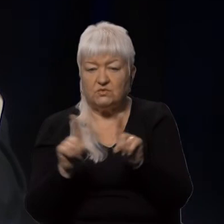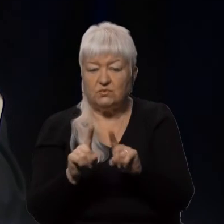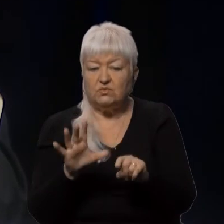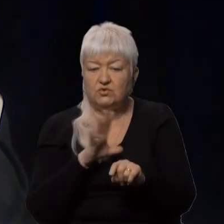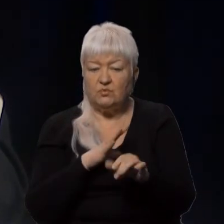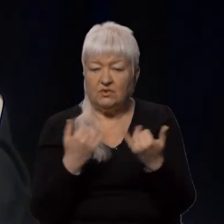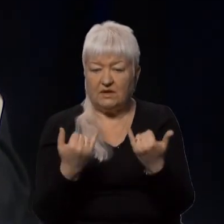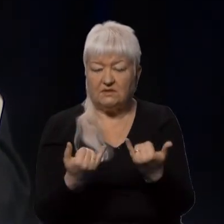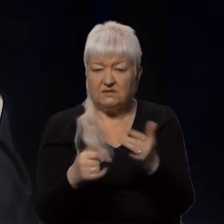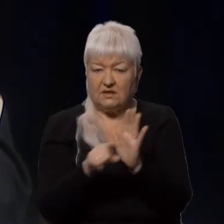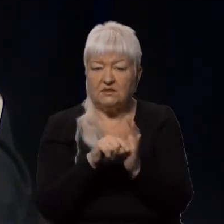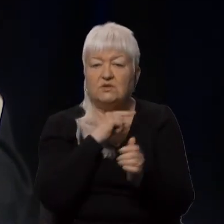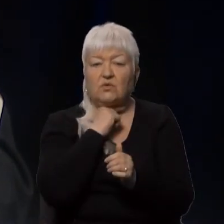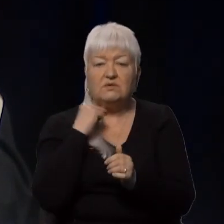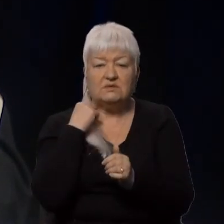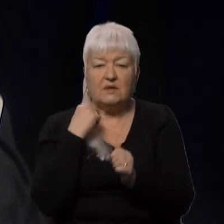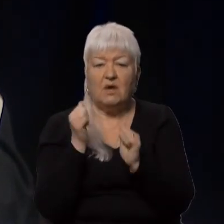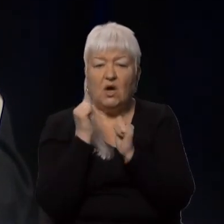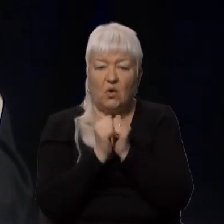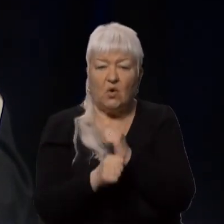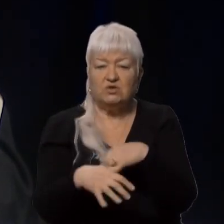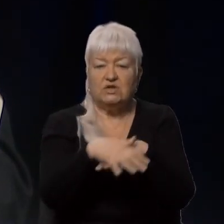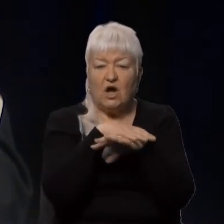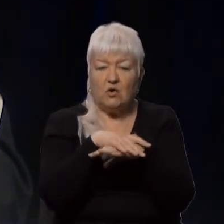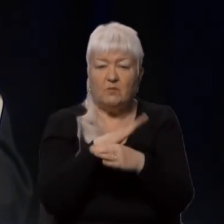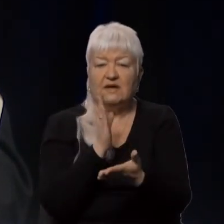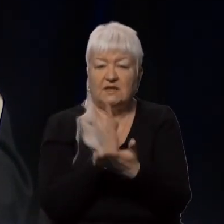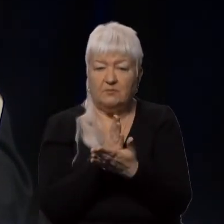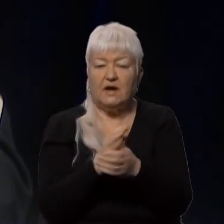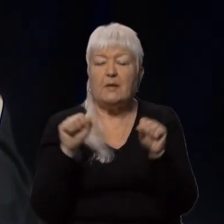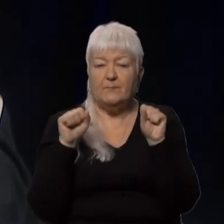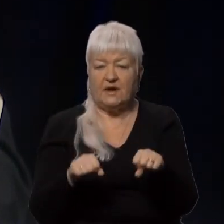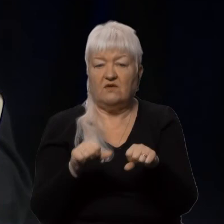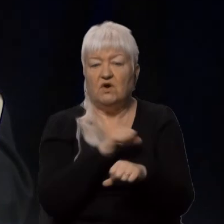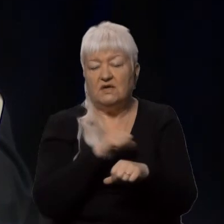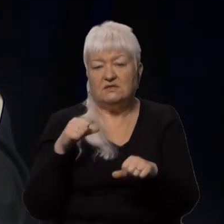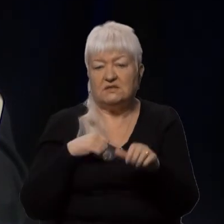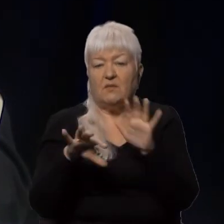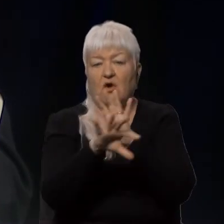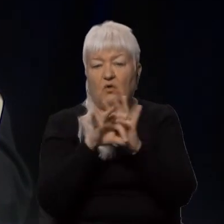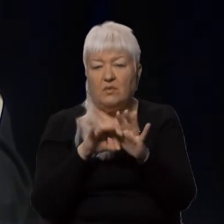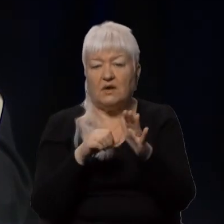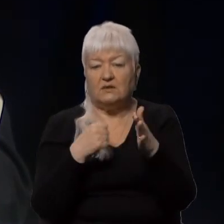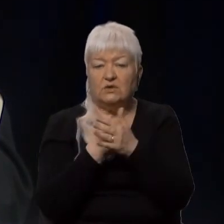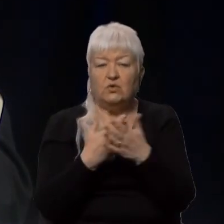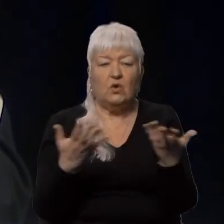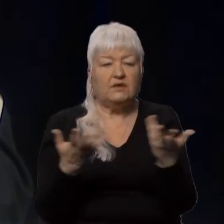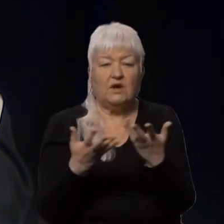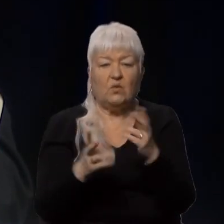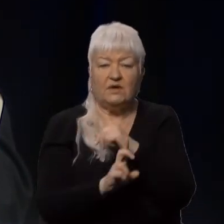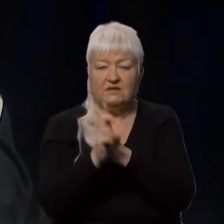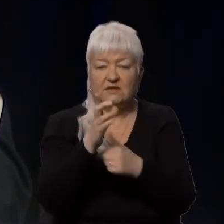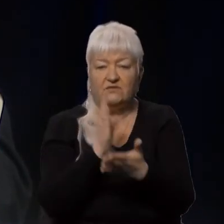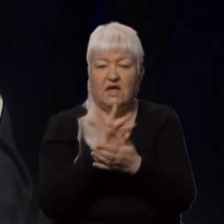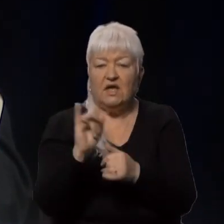Михайлом Емельяном. Кожна громада має право сама обирати, до якої церкви вона належить, і храм